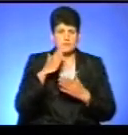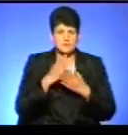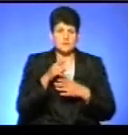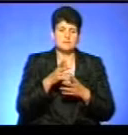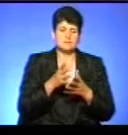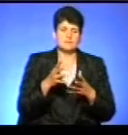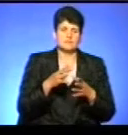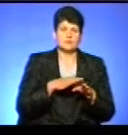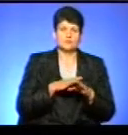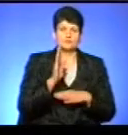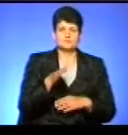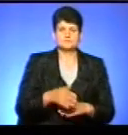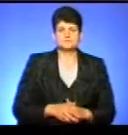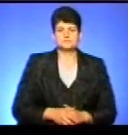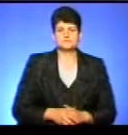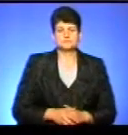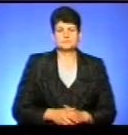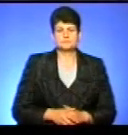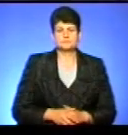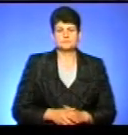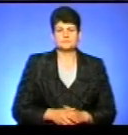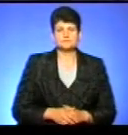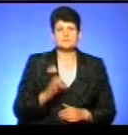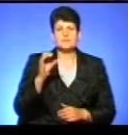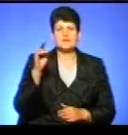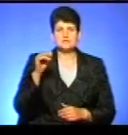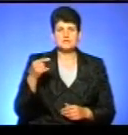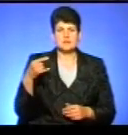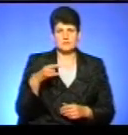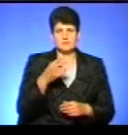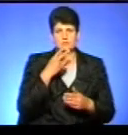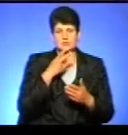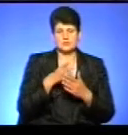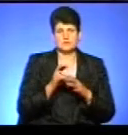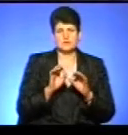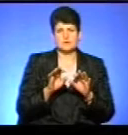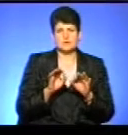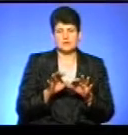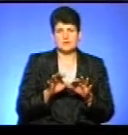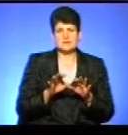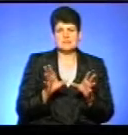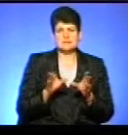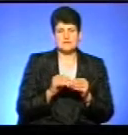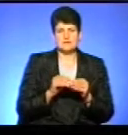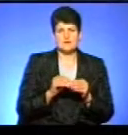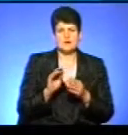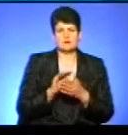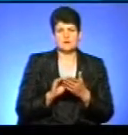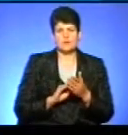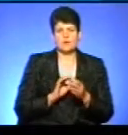проєкт йдеться до реалізації. Власне, про соціальне таксі. Покажіть нам, будь ласка, коментарі співавторів проєкту.